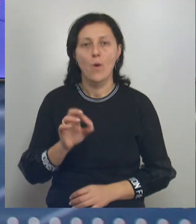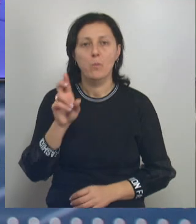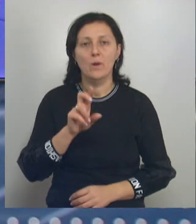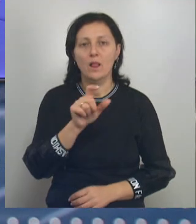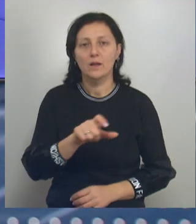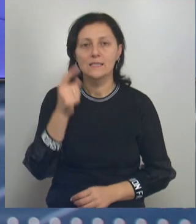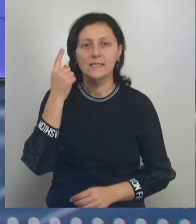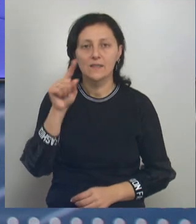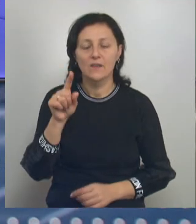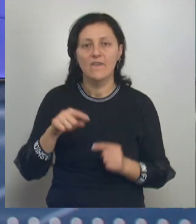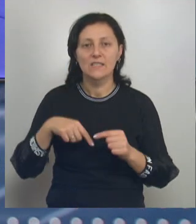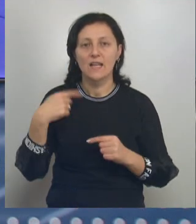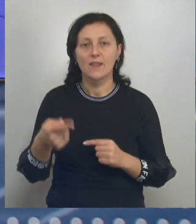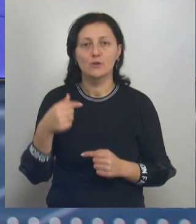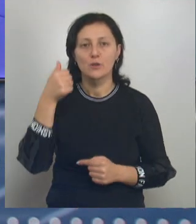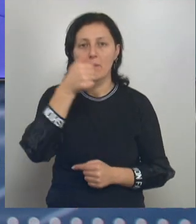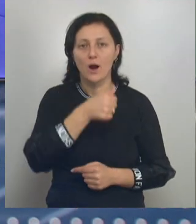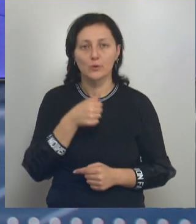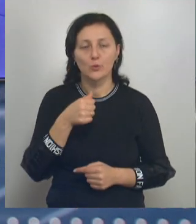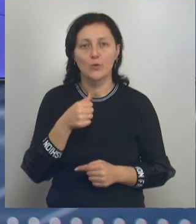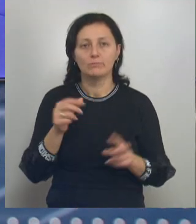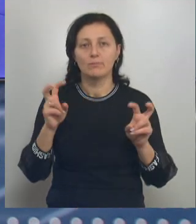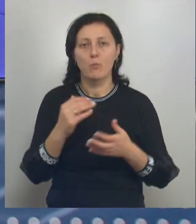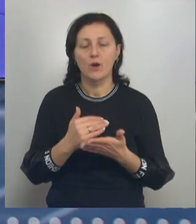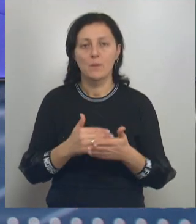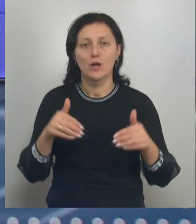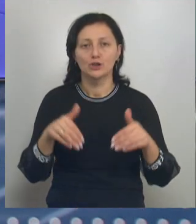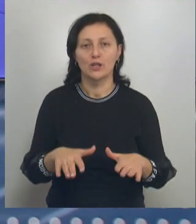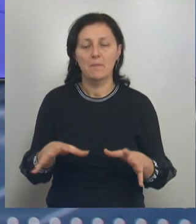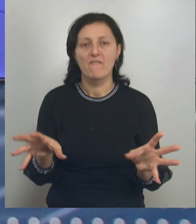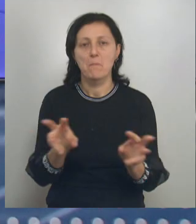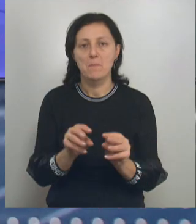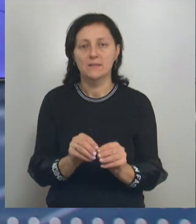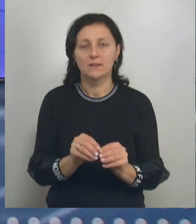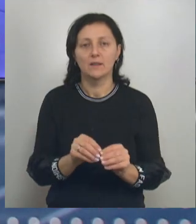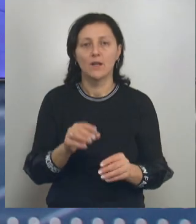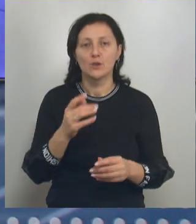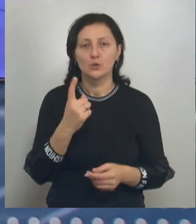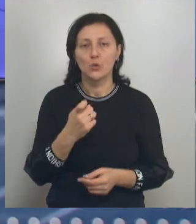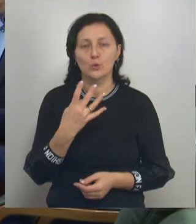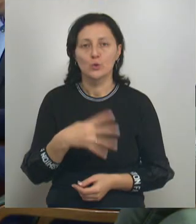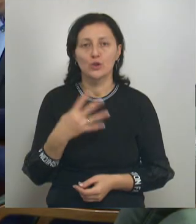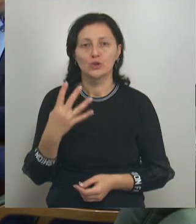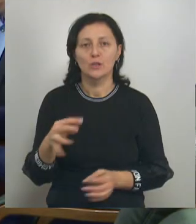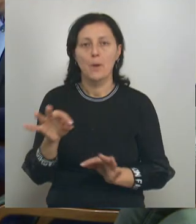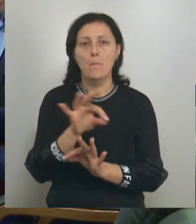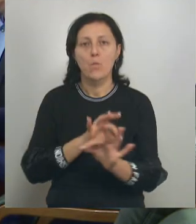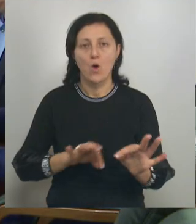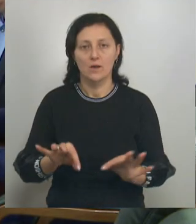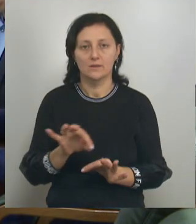В следующем году по программе «Решаем вместе» в нашем субъекте реализуют 144 социально значимых проекта.